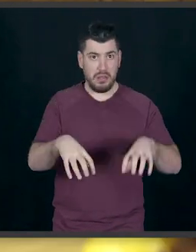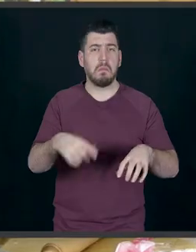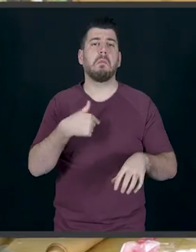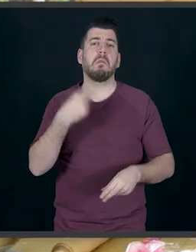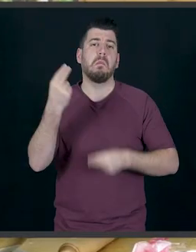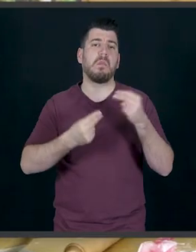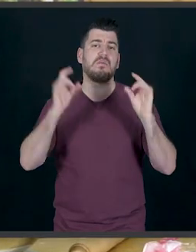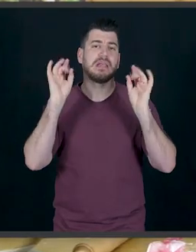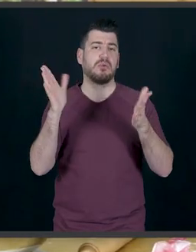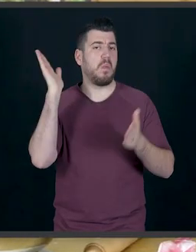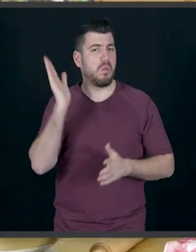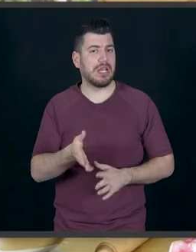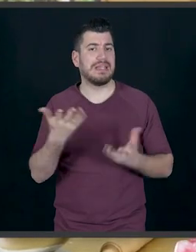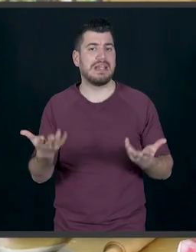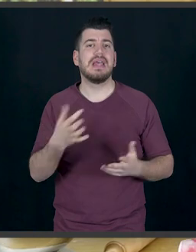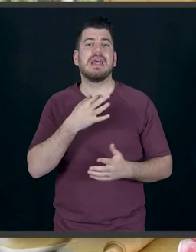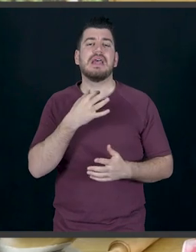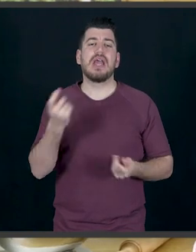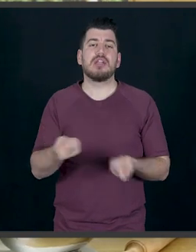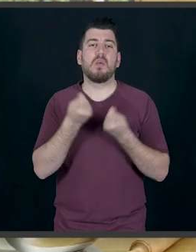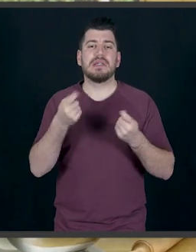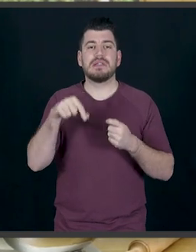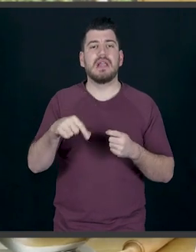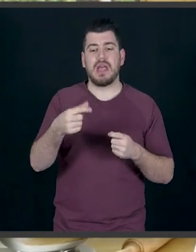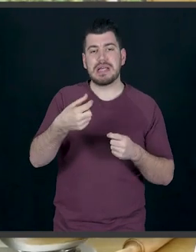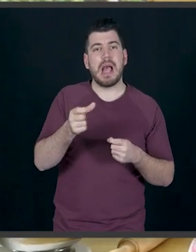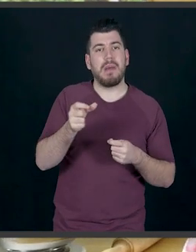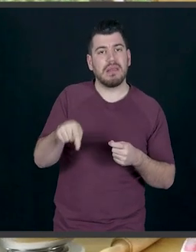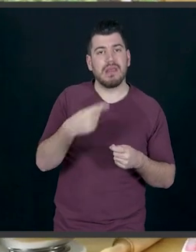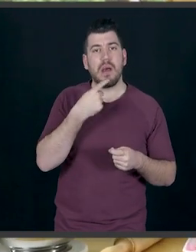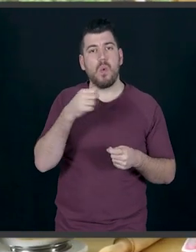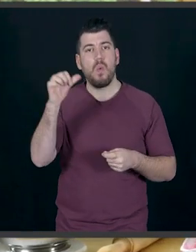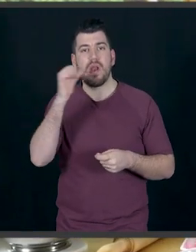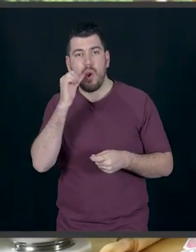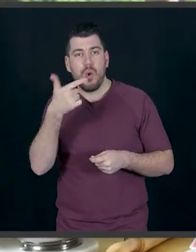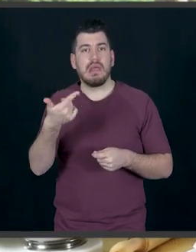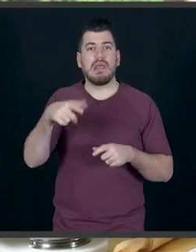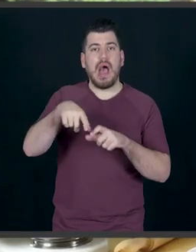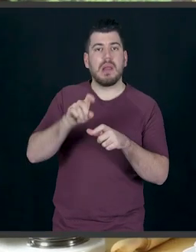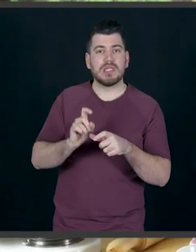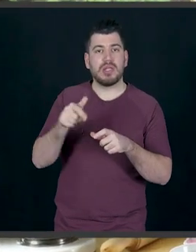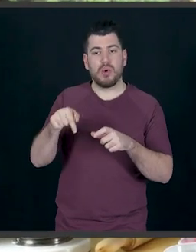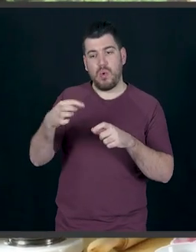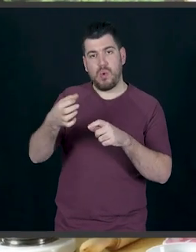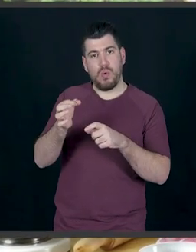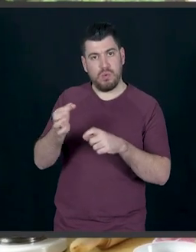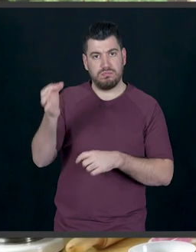πρόβλημα. Αντί για το μικρό, μπορείτε να χρησιμοποιήσετε ένα καπάκι από νερό ή από ένα άλλο αναψυκτικό, που θα είναι το μικρό σας κουπάτ και αντί